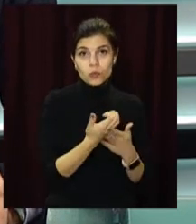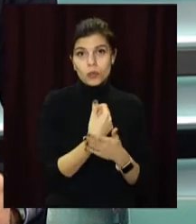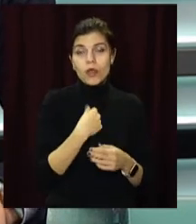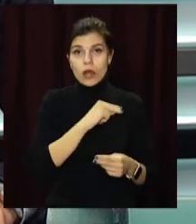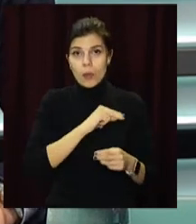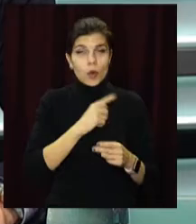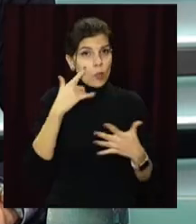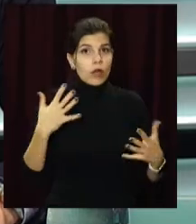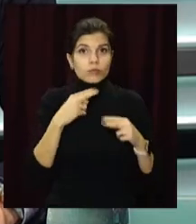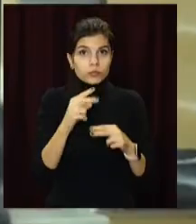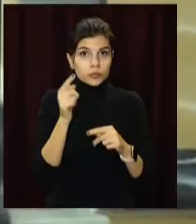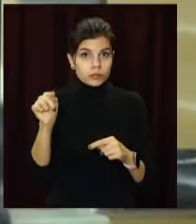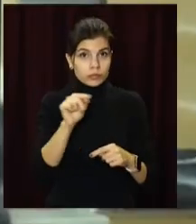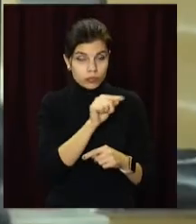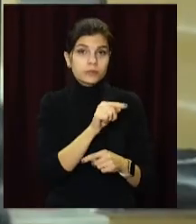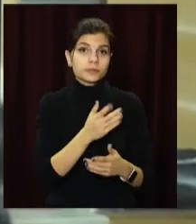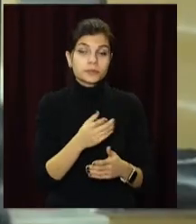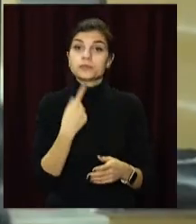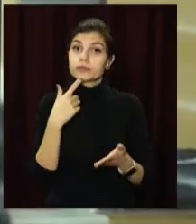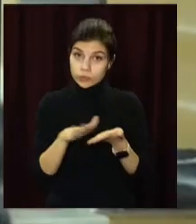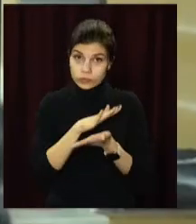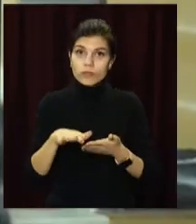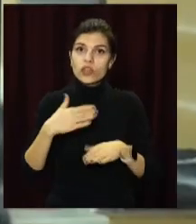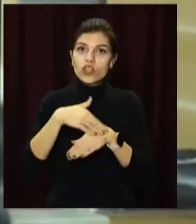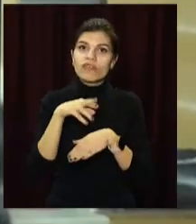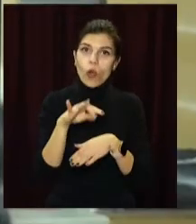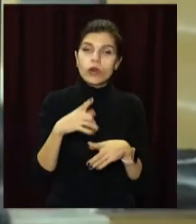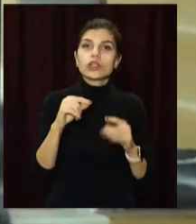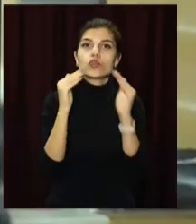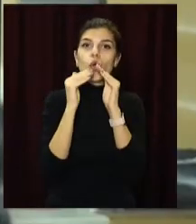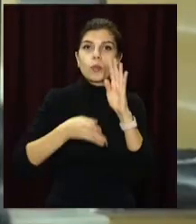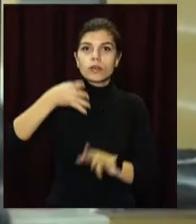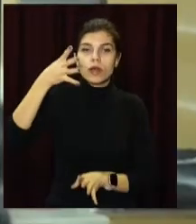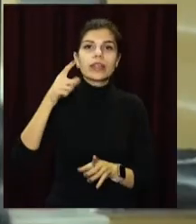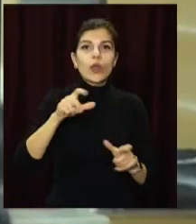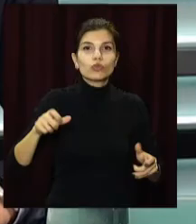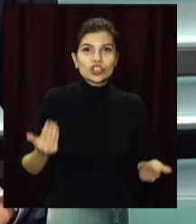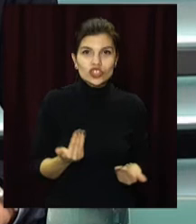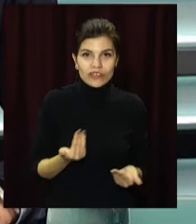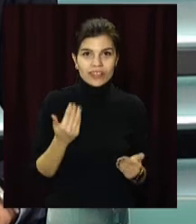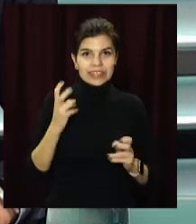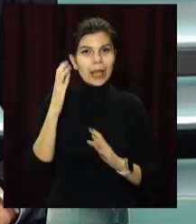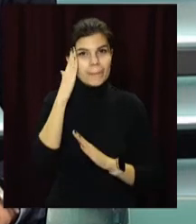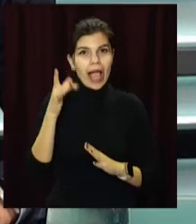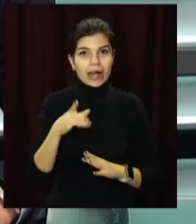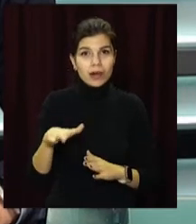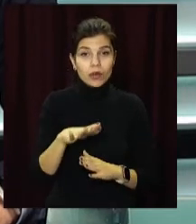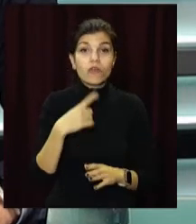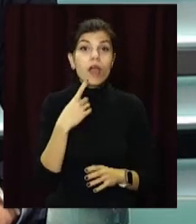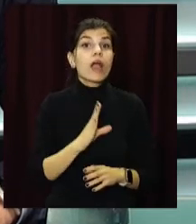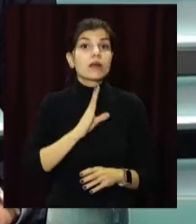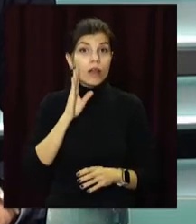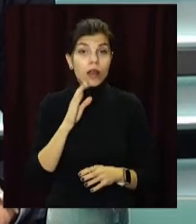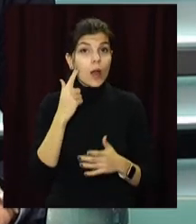працюємо на таких об'єктах. Скажіть, чи розчищають дороги у дворах та у спальних районах? Яка зараз ситуація? З самого раночку на роботу